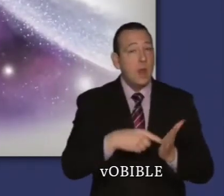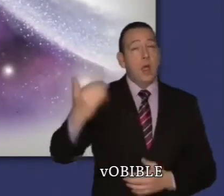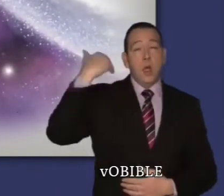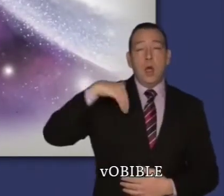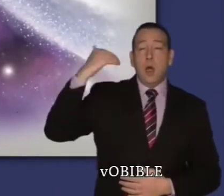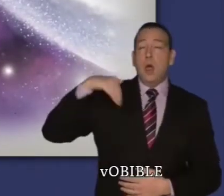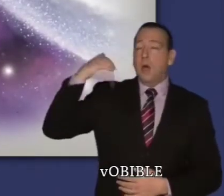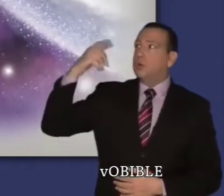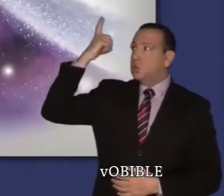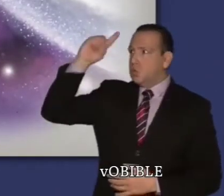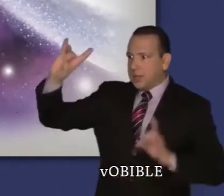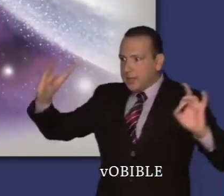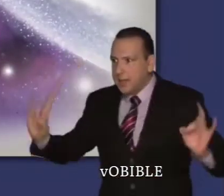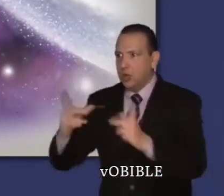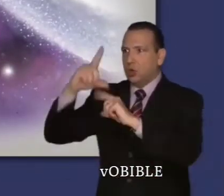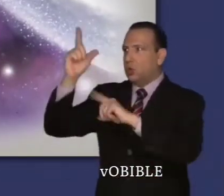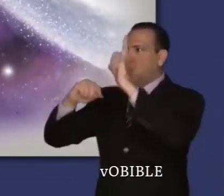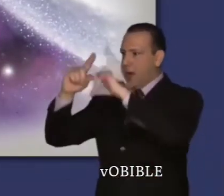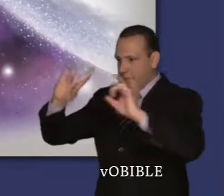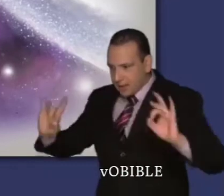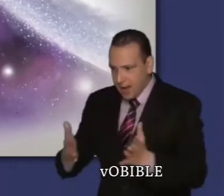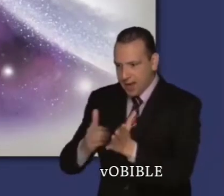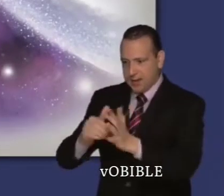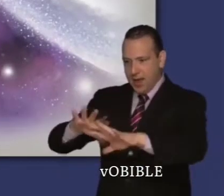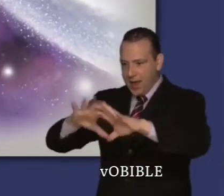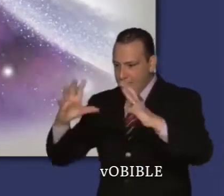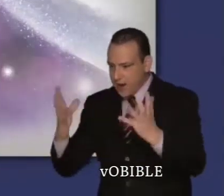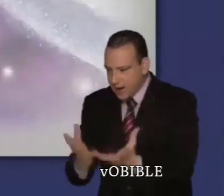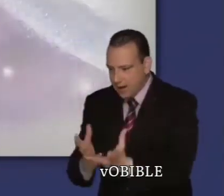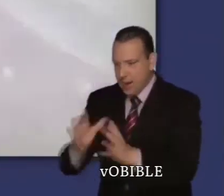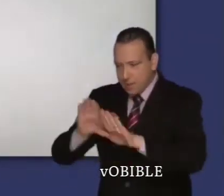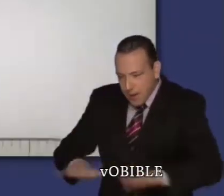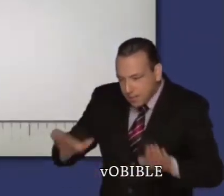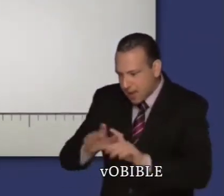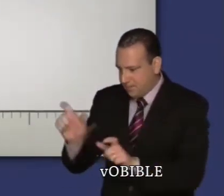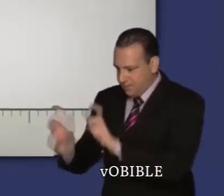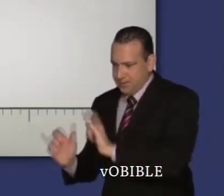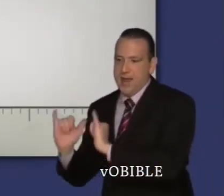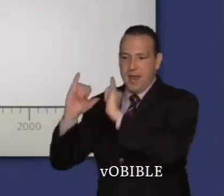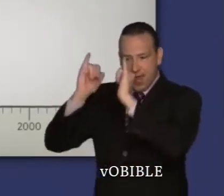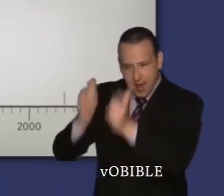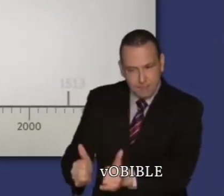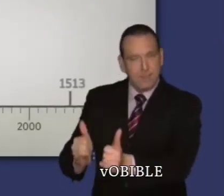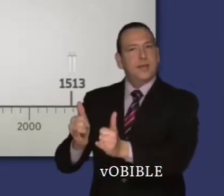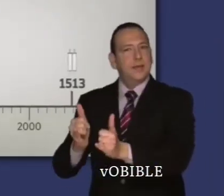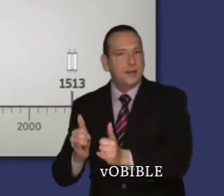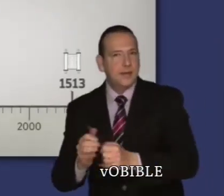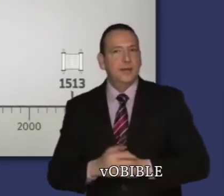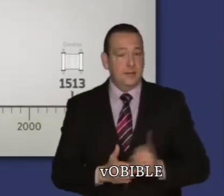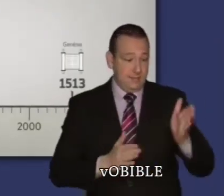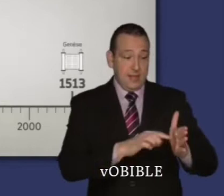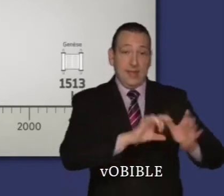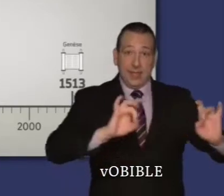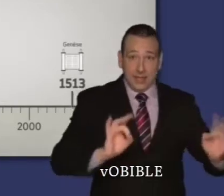et explique comment Dieu a préparé la terre pour que les humains y vivent. Le récit parle aussi de la naissance